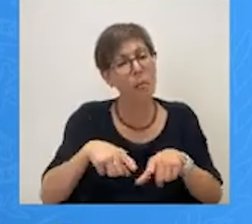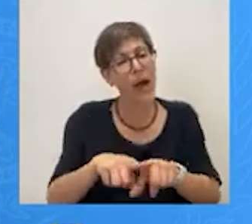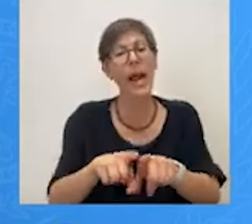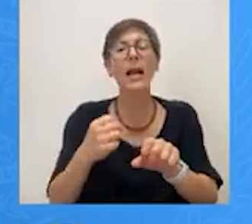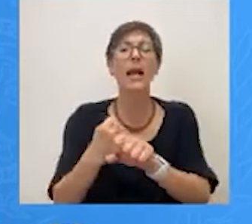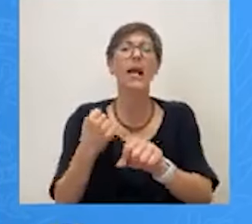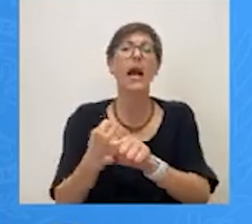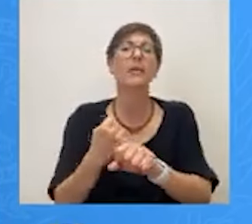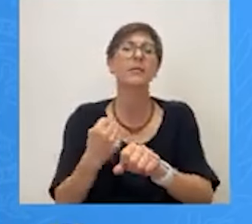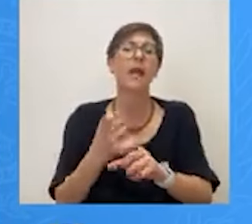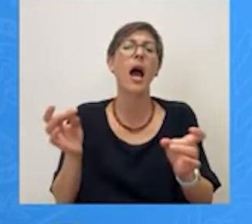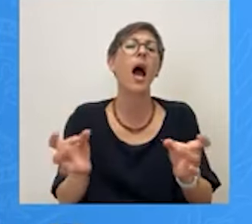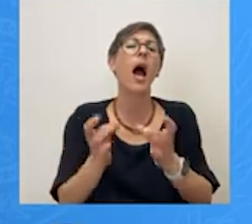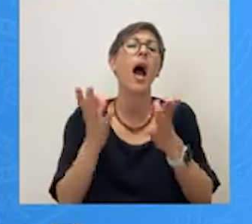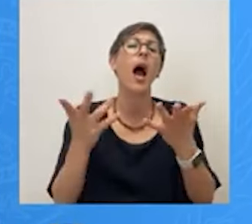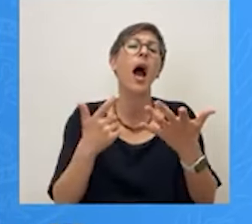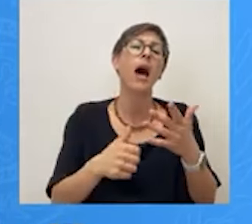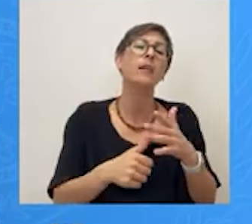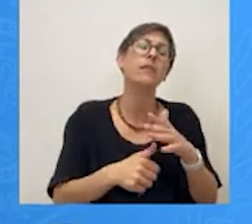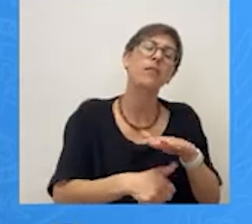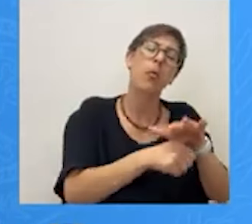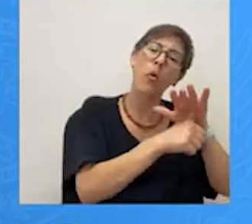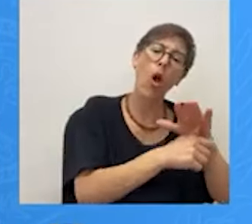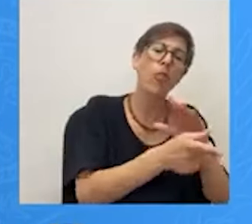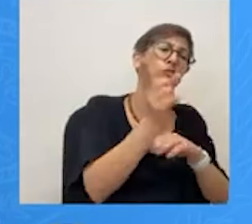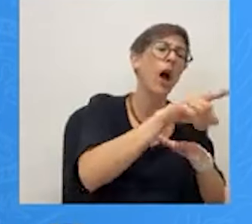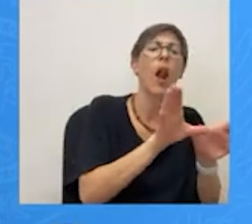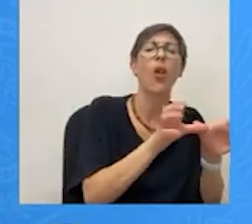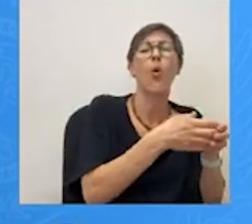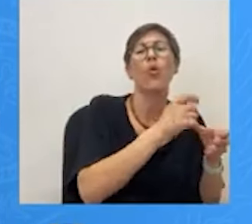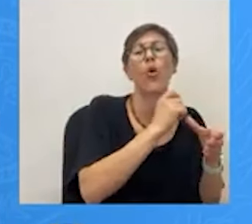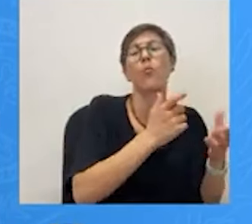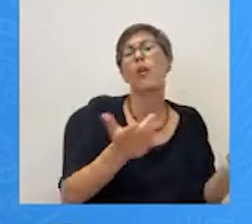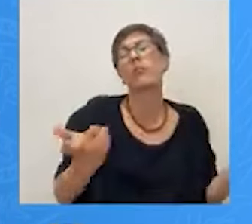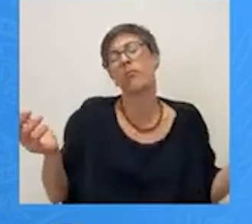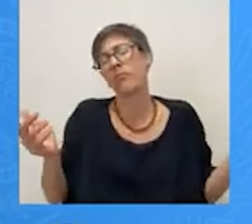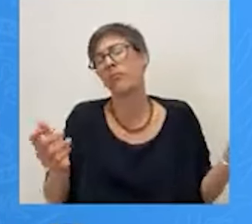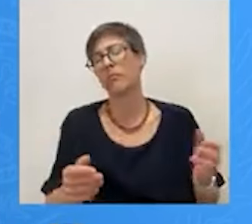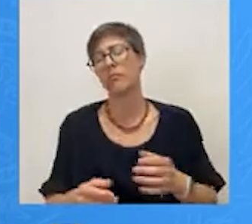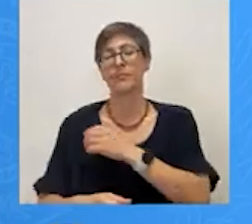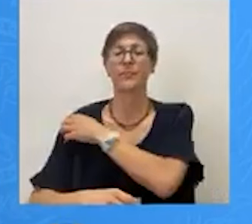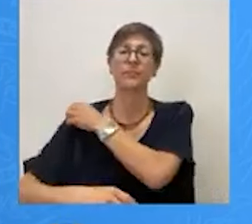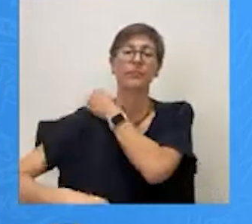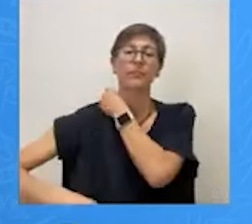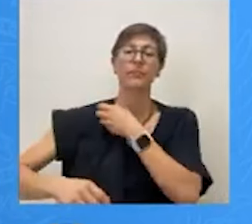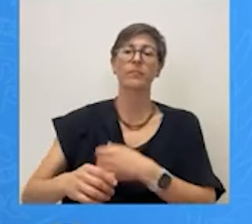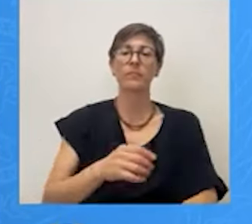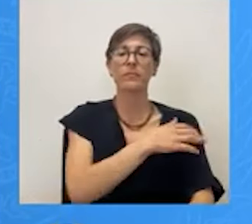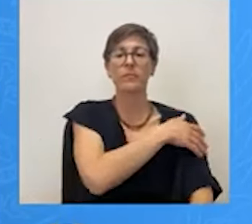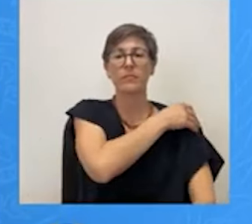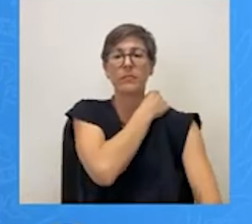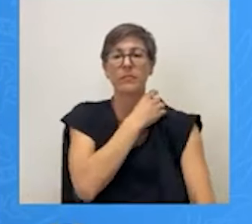εάν διαμορφωθούν οι συνθήκες σε πάση περιπτώσει εκλογής του κυρίου Δημάρχου